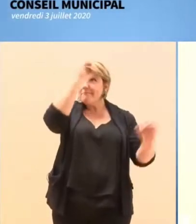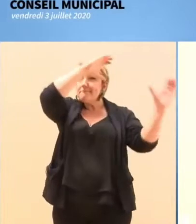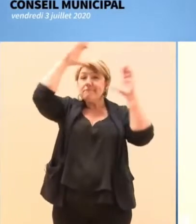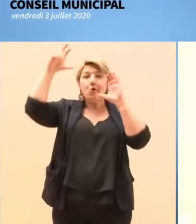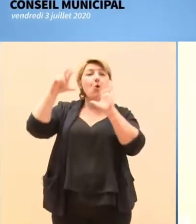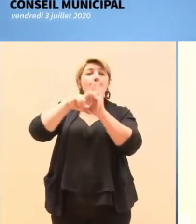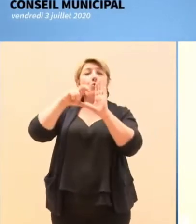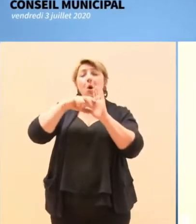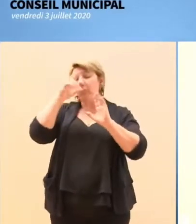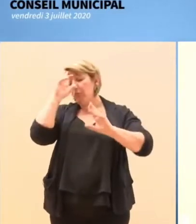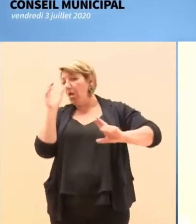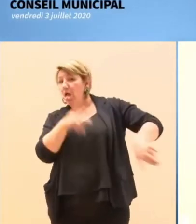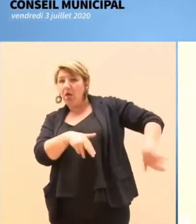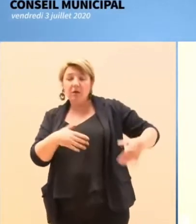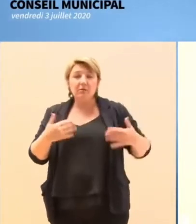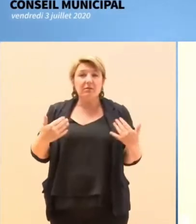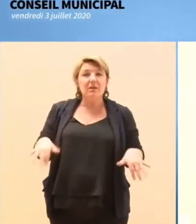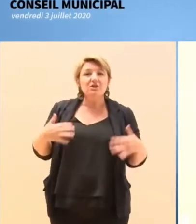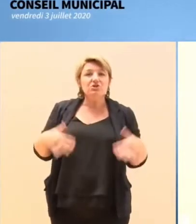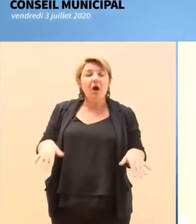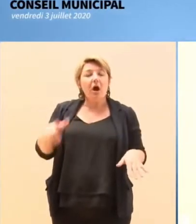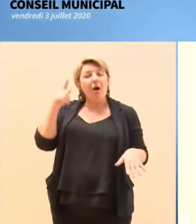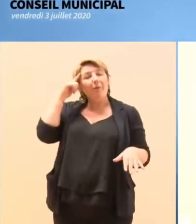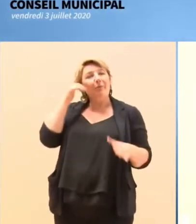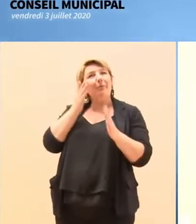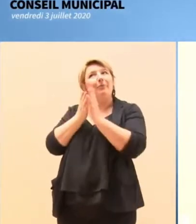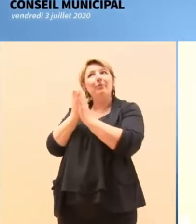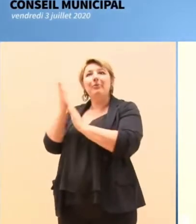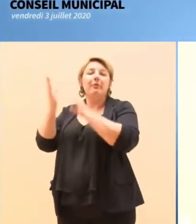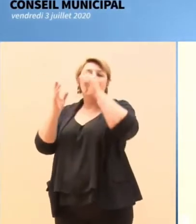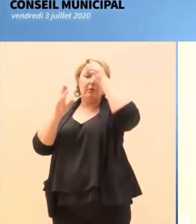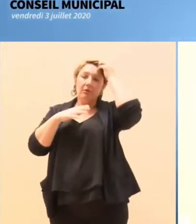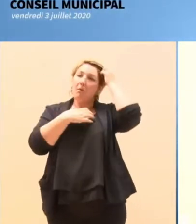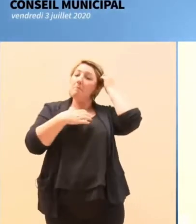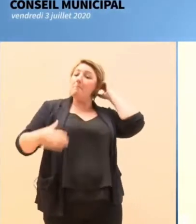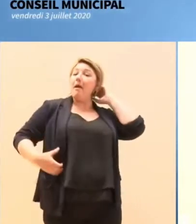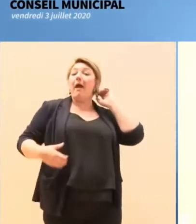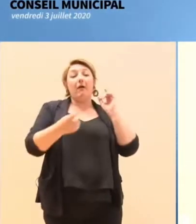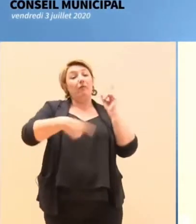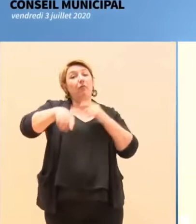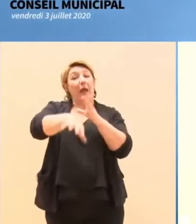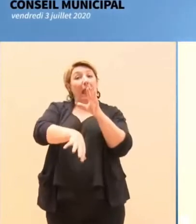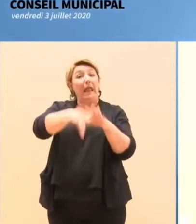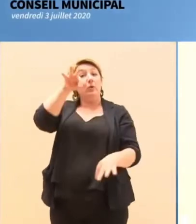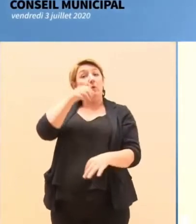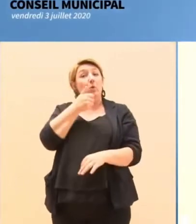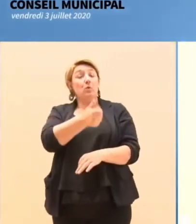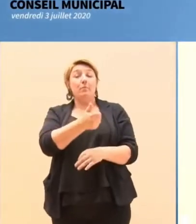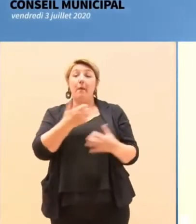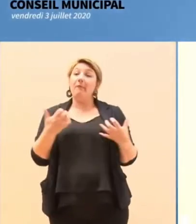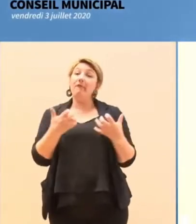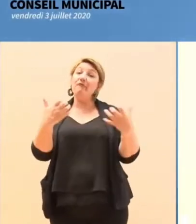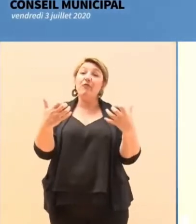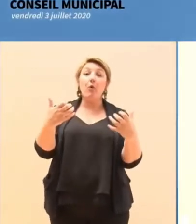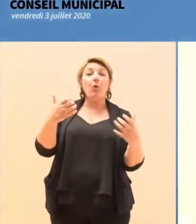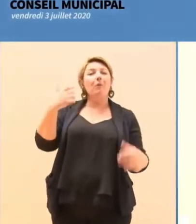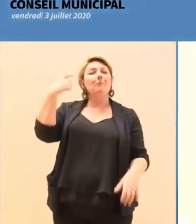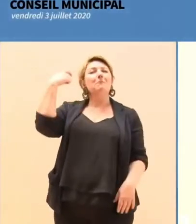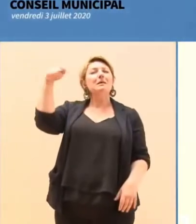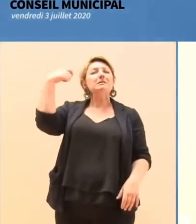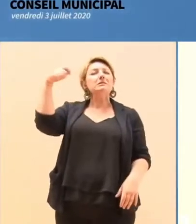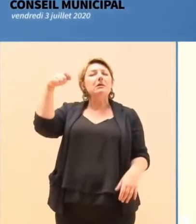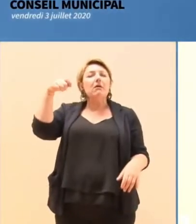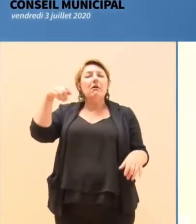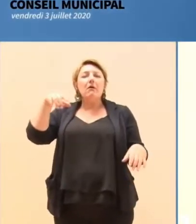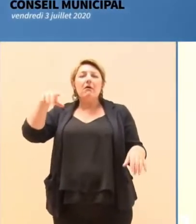que vous souhaitez désigner désire être candidat à la présidence de la République, je ne souhaite pas que Grenoble devienne une base